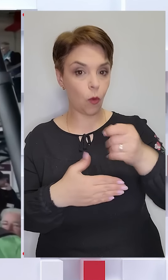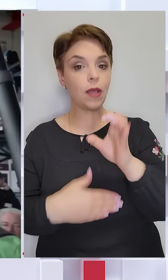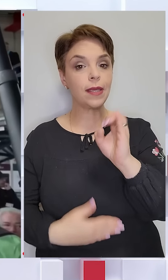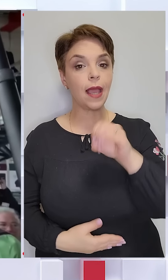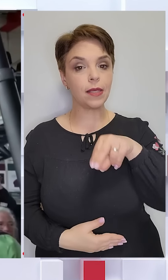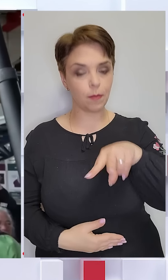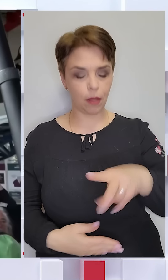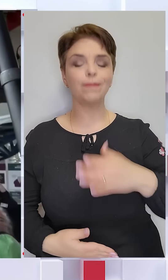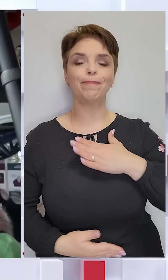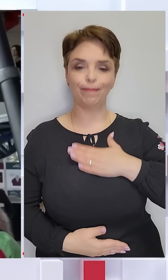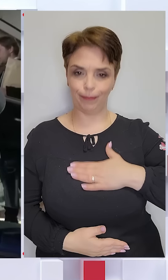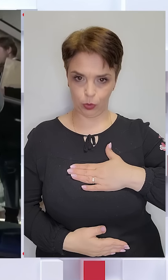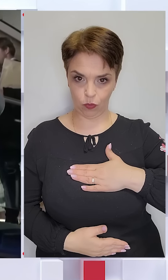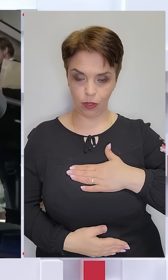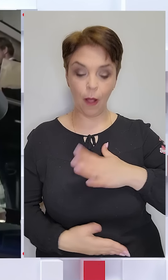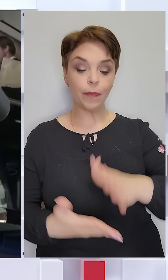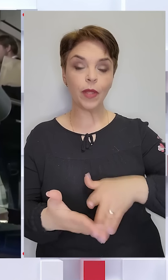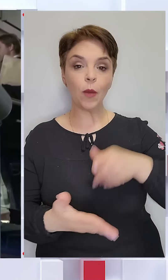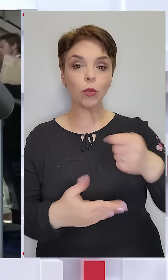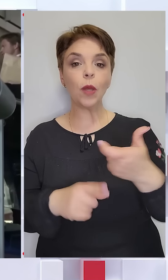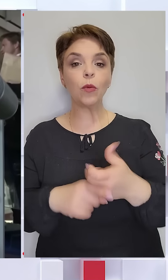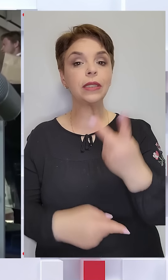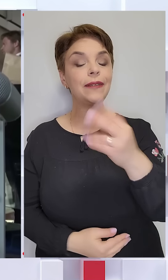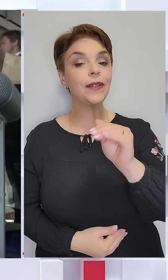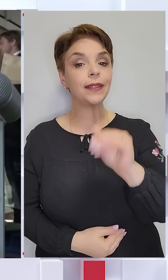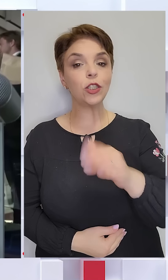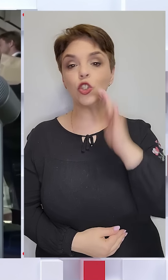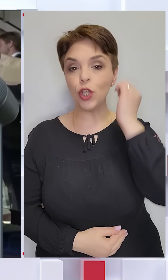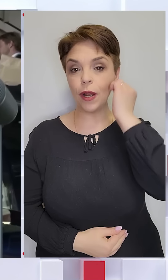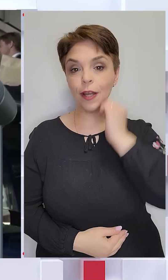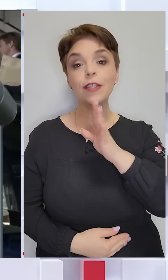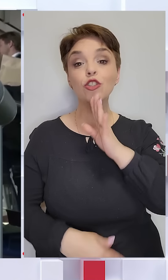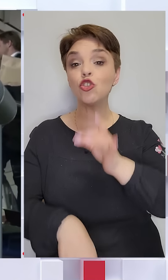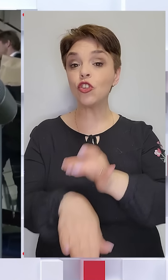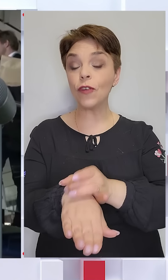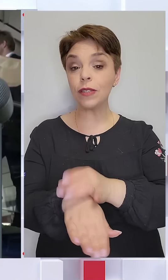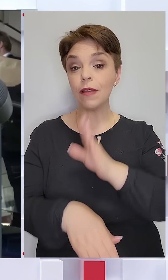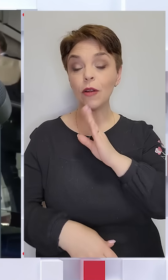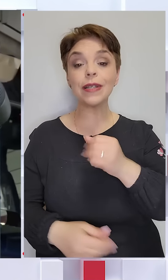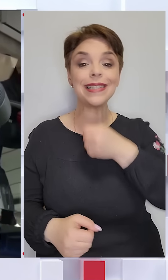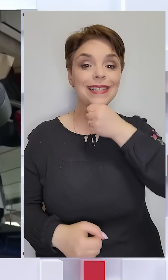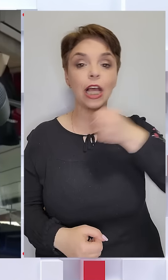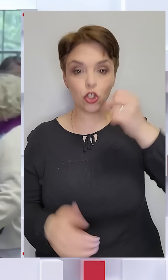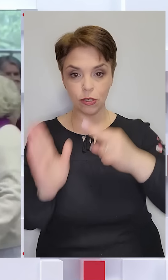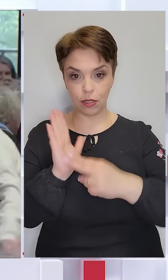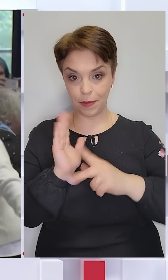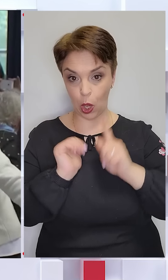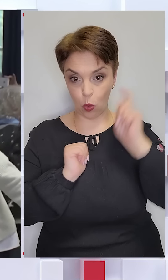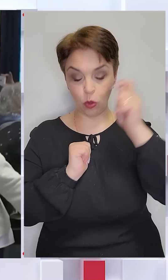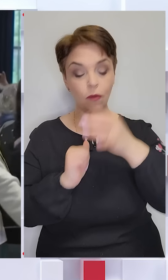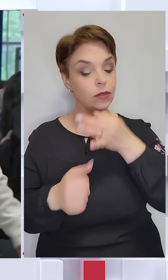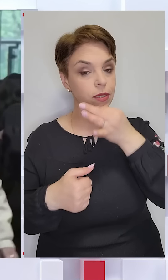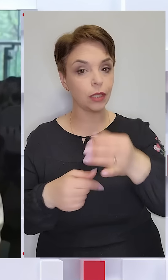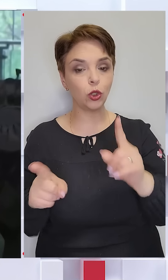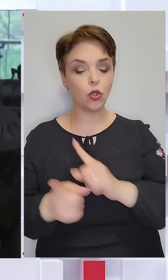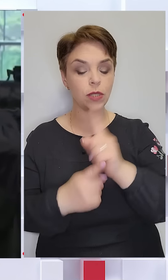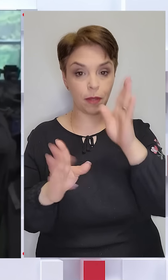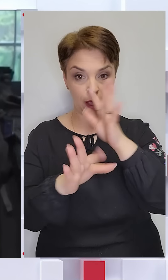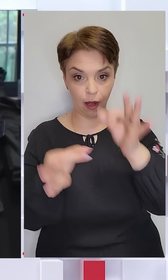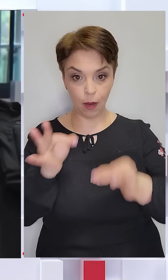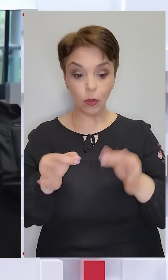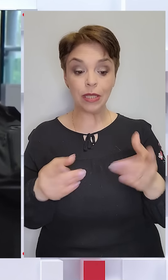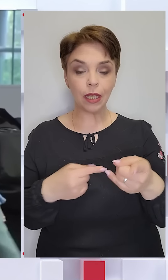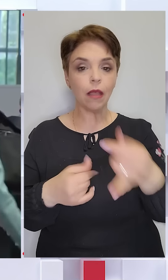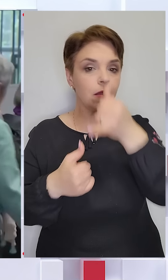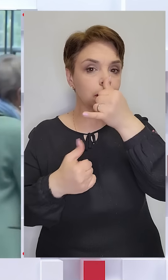ЄСПЛ таки задовольняє. Подали його понад дві тисячі літніх швейцарок, старших за 70. Вони наголосили зміни клімату,